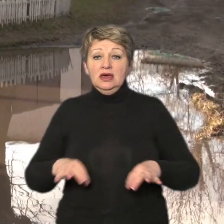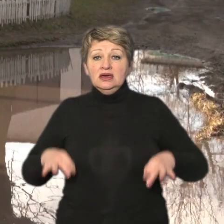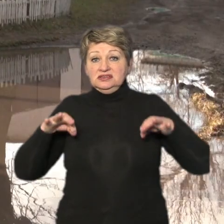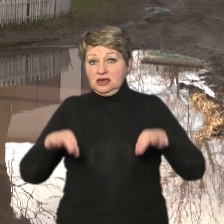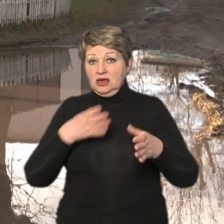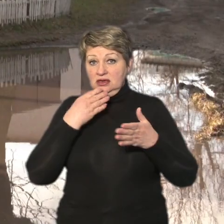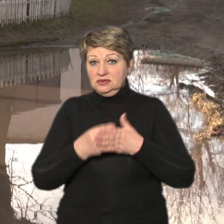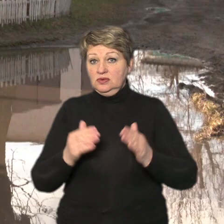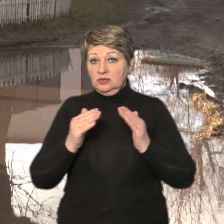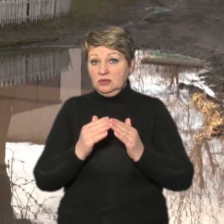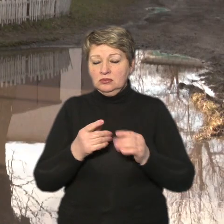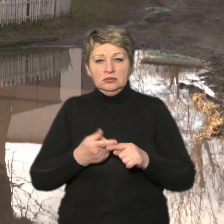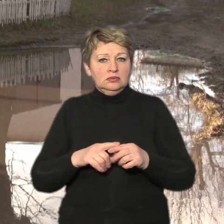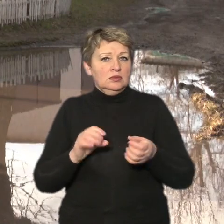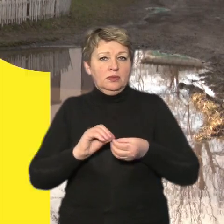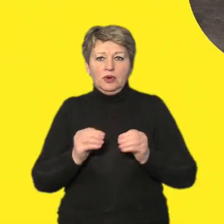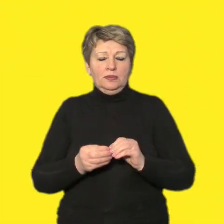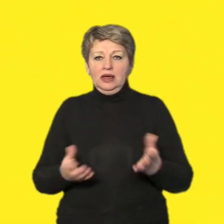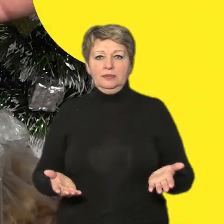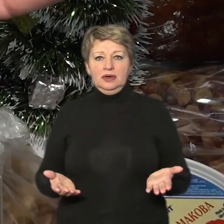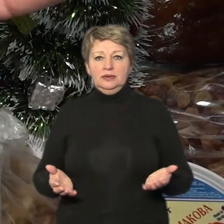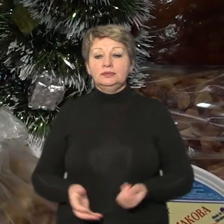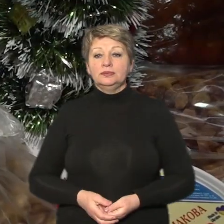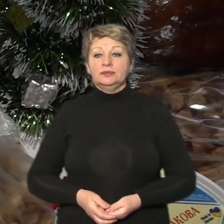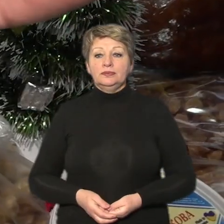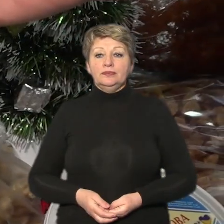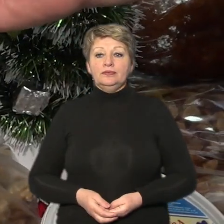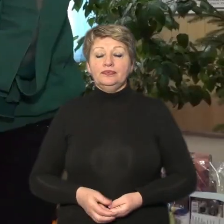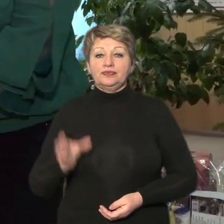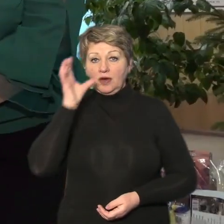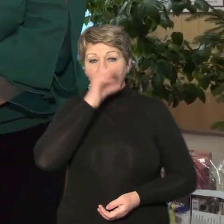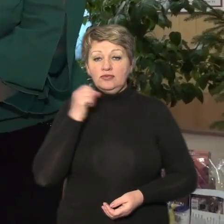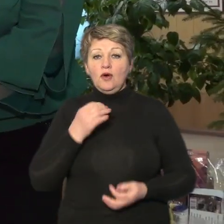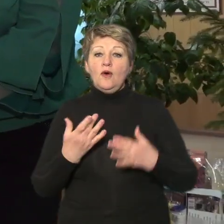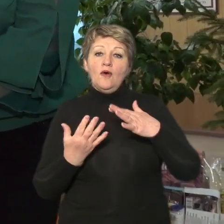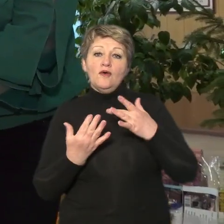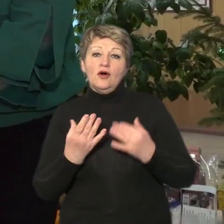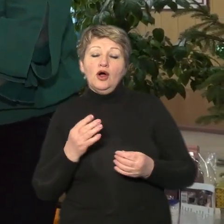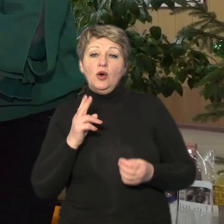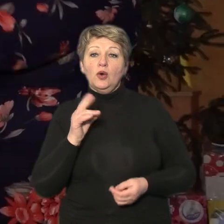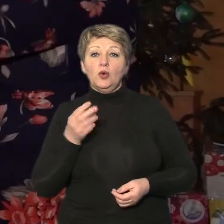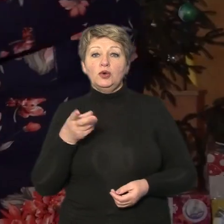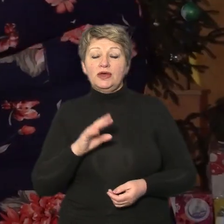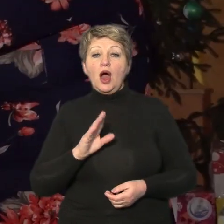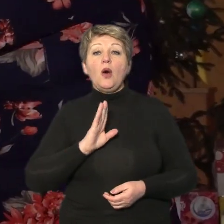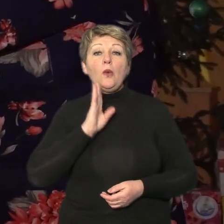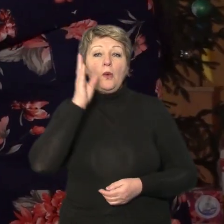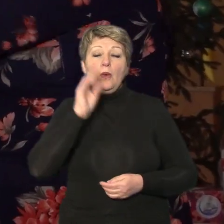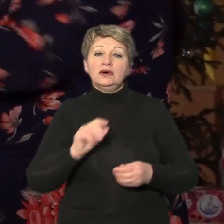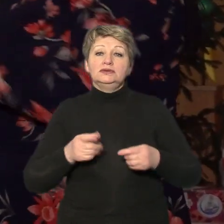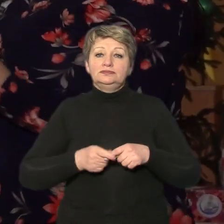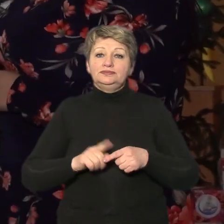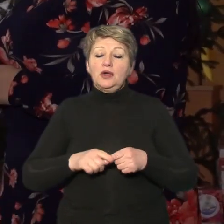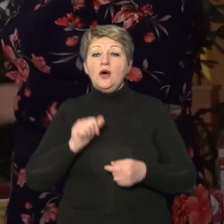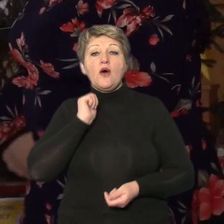подвір'я це це просто проблема це квест вночі варили кутю а вранці чистили горіхи викладачі черкаської